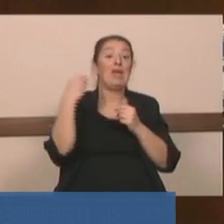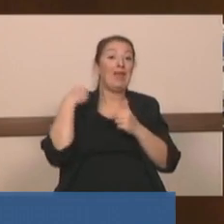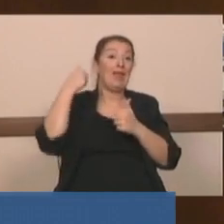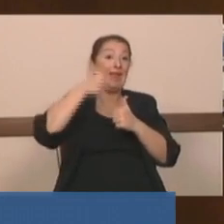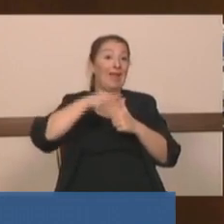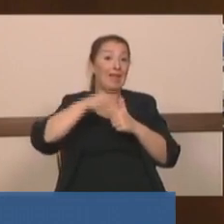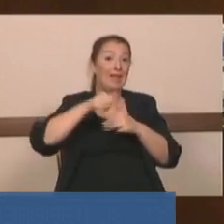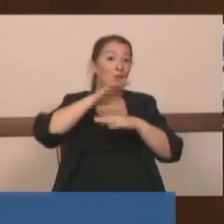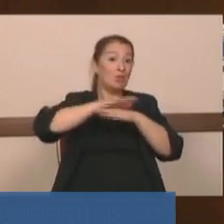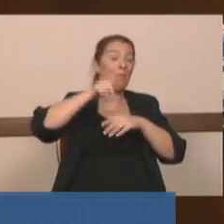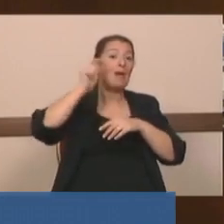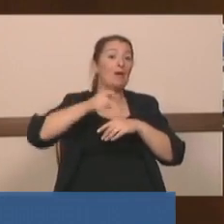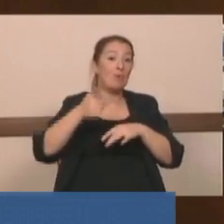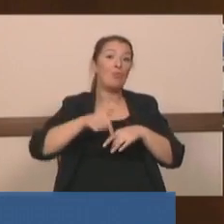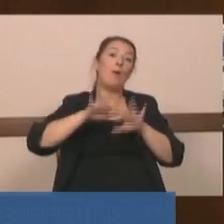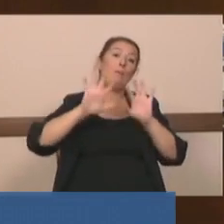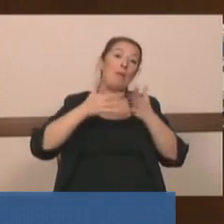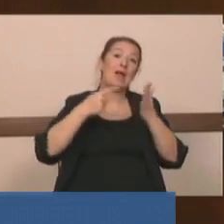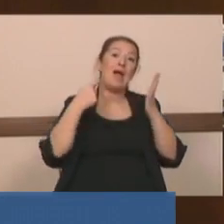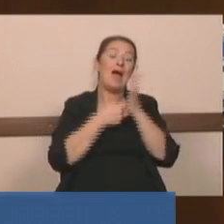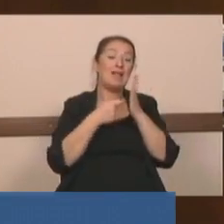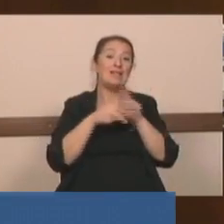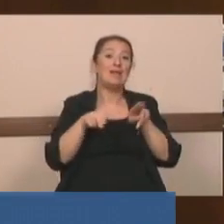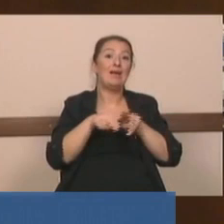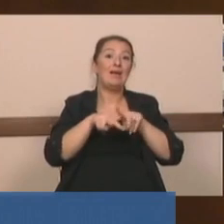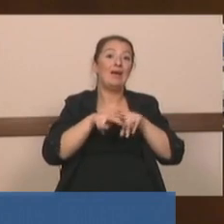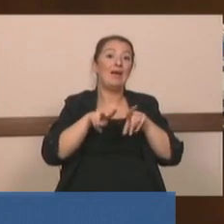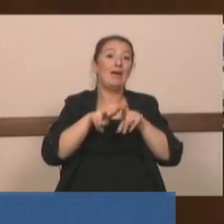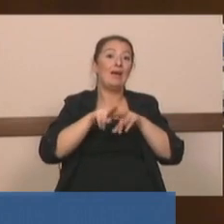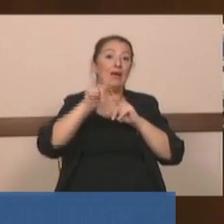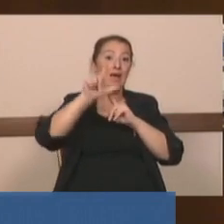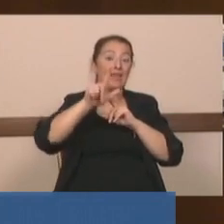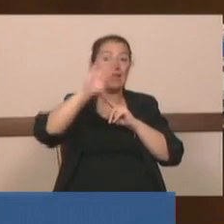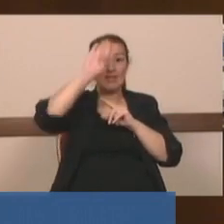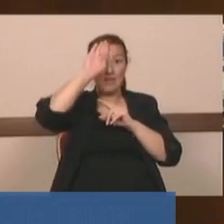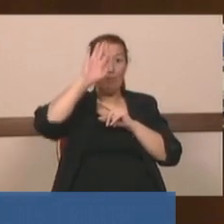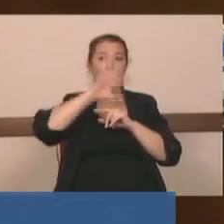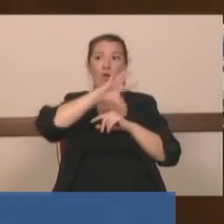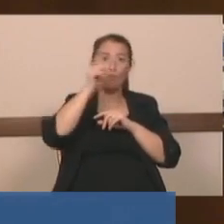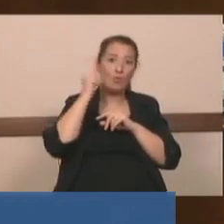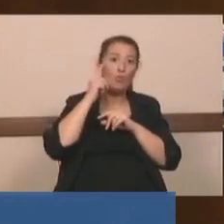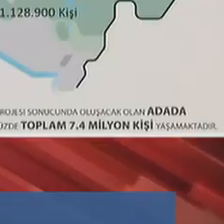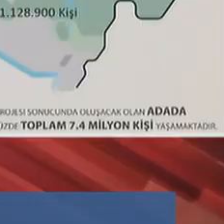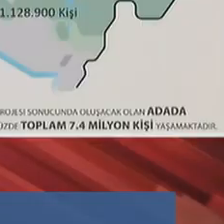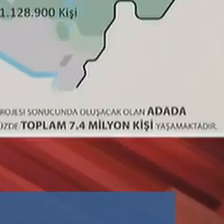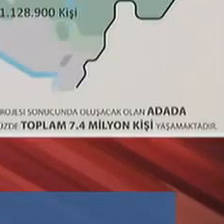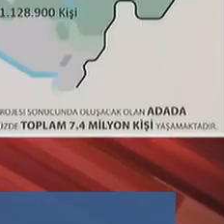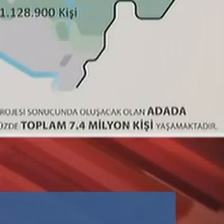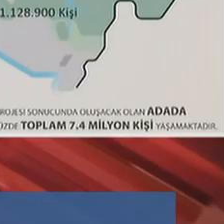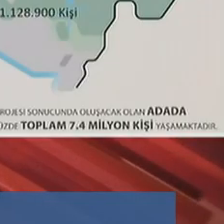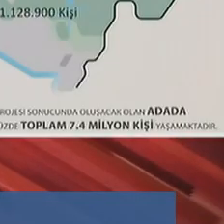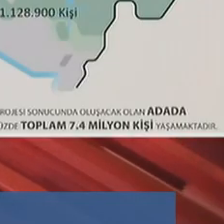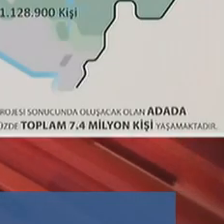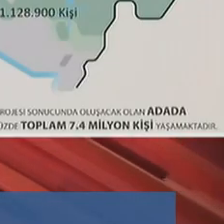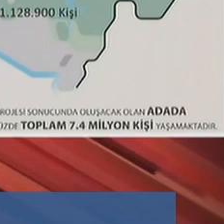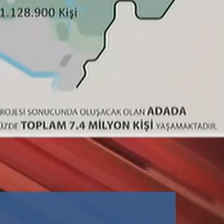bugün belki adımızı adını Kanal İstanbul'la duymuş olduğumuz bu şehide bu da ihya edilmiş olacak. Bir milyar